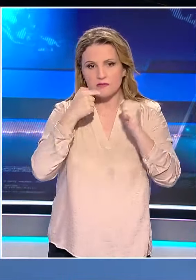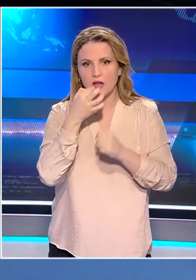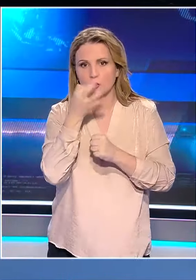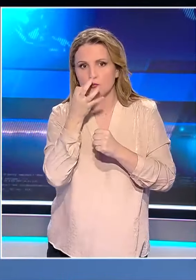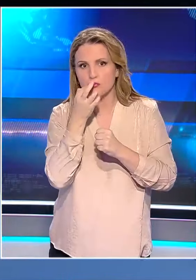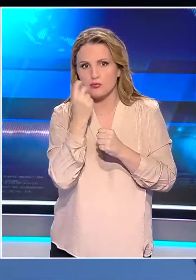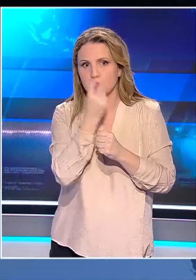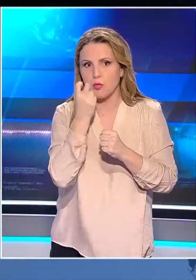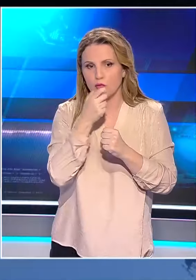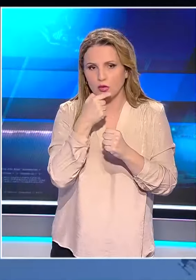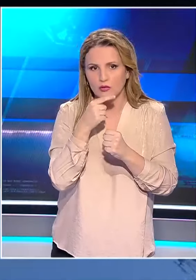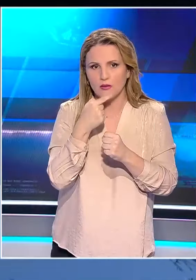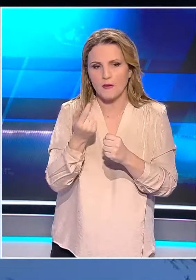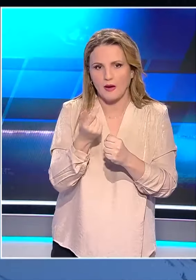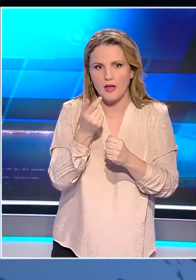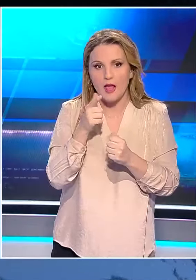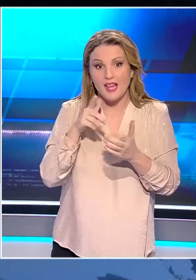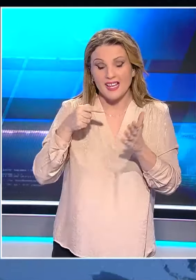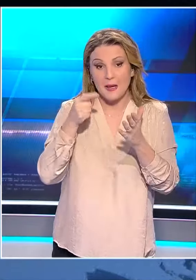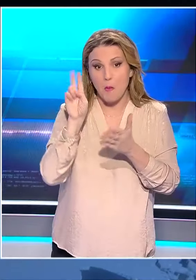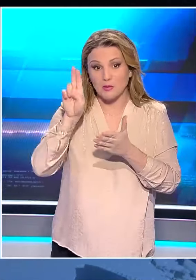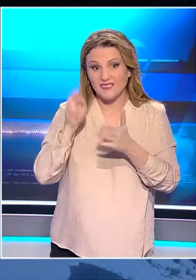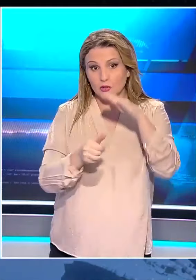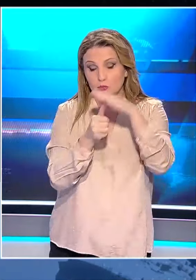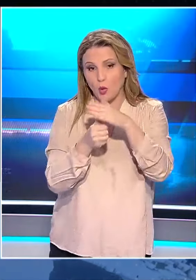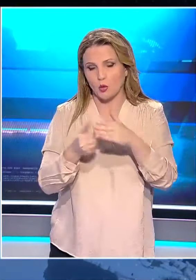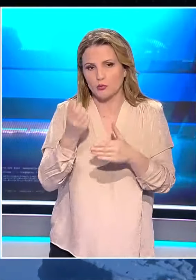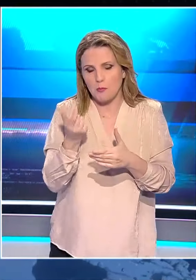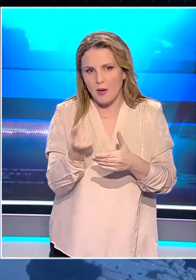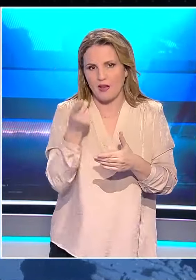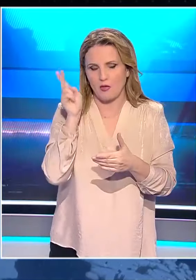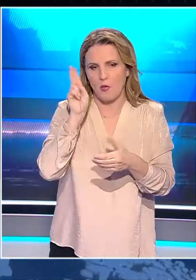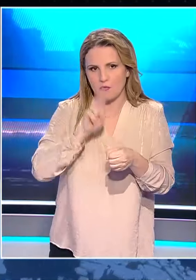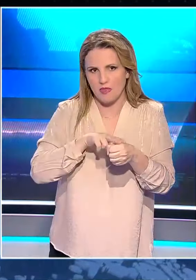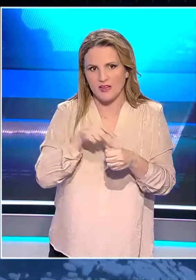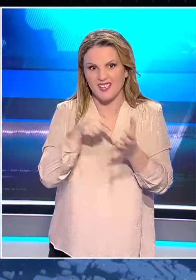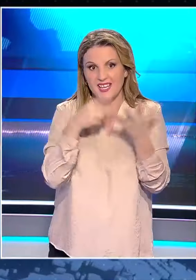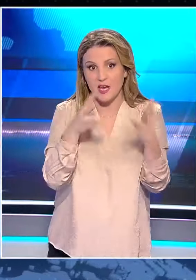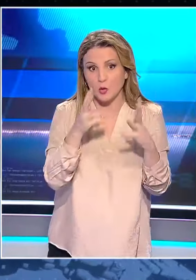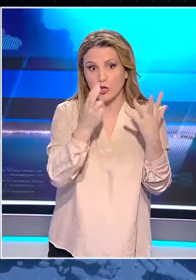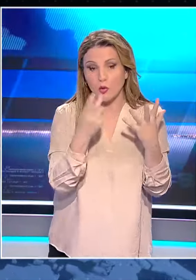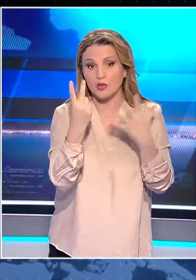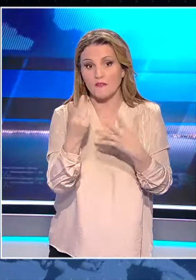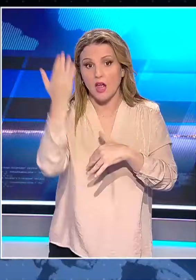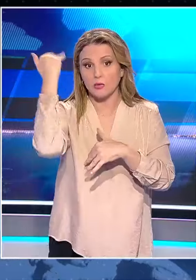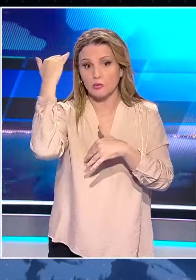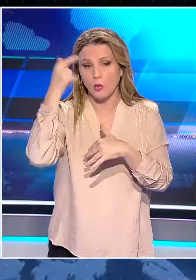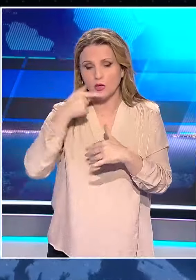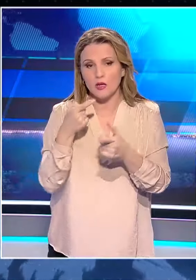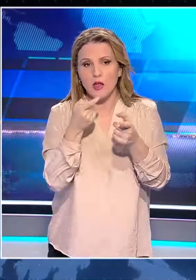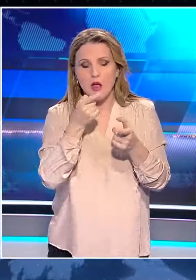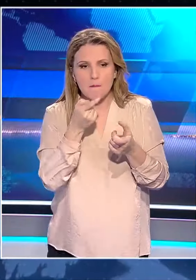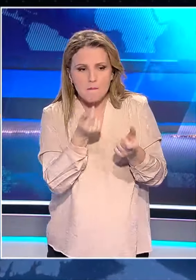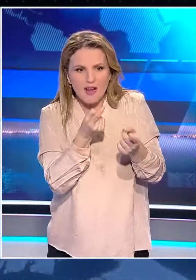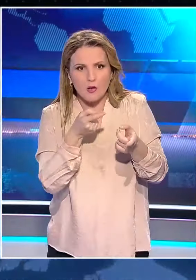Αυτή ήταν η πρώτη απόπειρα δολοφονίας κατά ενός προέδρου υποψήφιου προέδρου από το 1987 όταν ο Τζον Χίγκλειν Τζούνιόρ πυροβόλησε κατά του Ρόναλδ